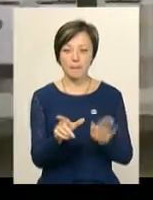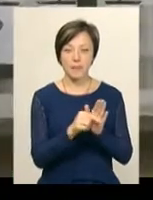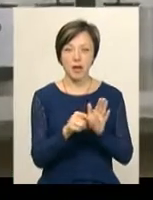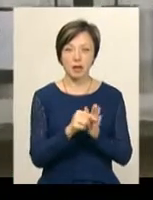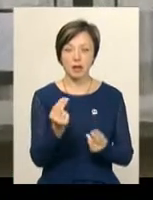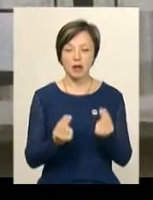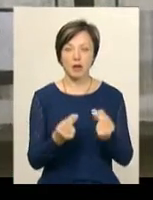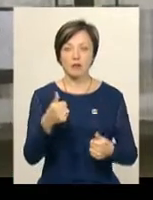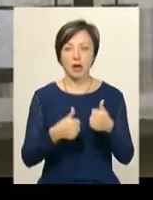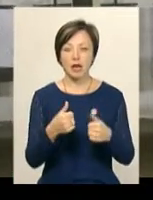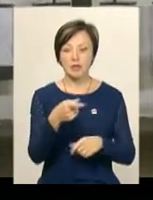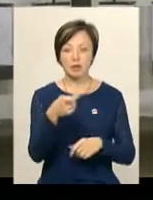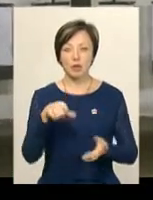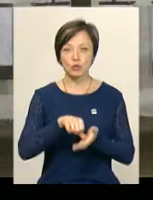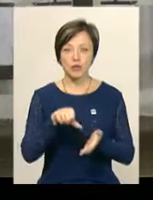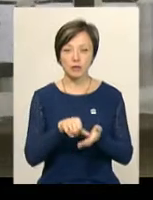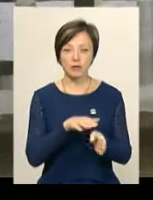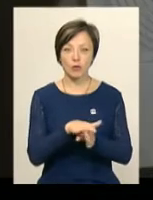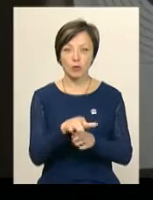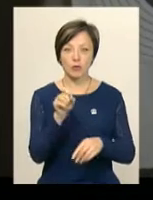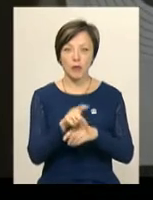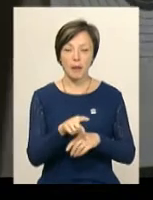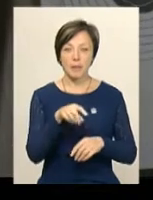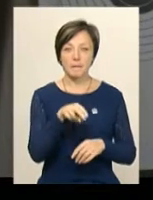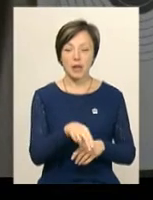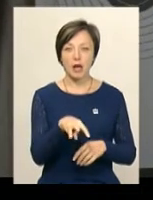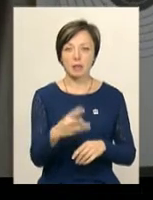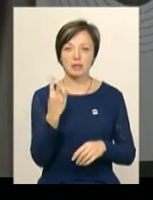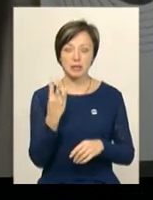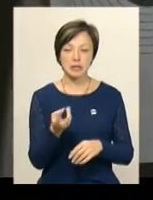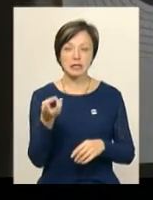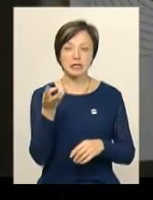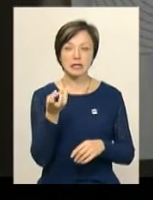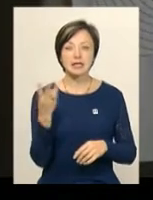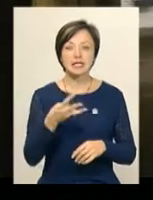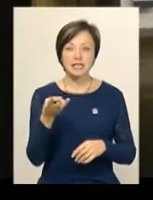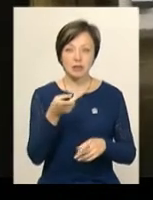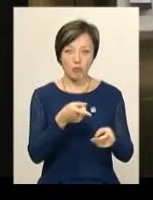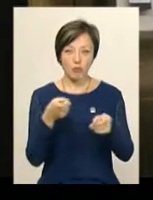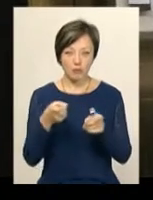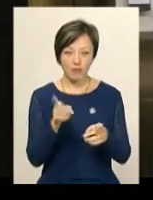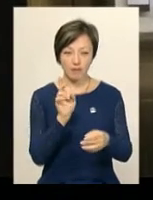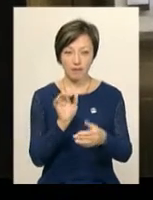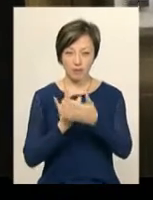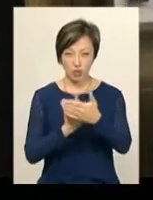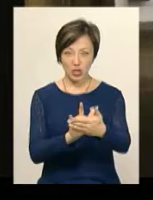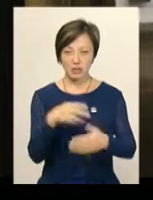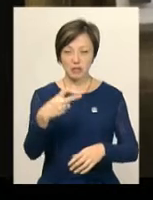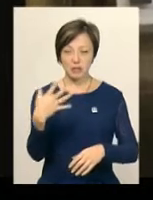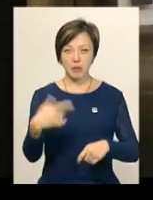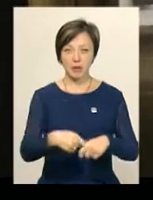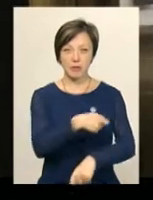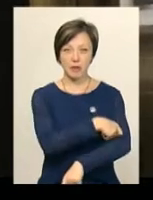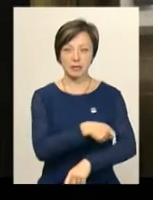гра. У змаганнях зі стрільби учасники виконують вправо ПМ-3. Це 30 пострілів з пістолета Макарова в нерухому мішень з відстані 25